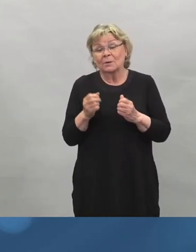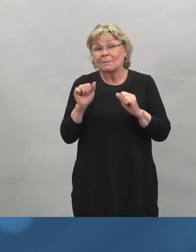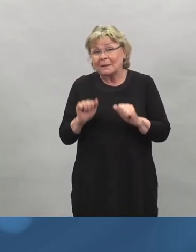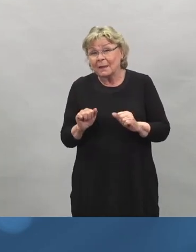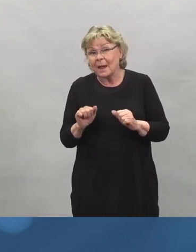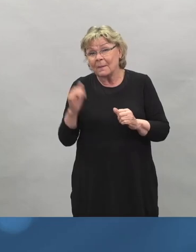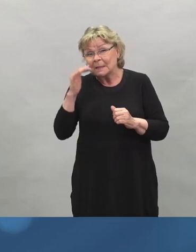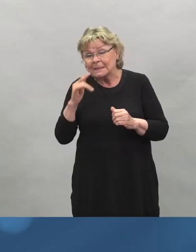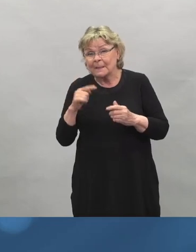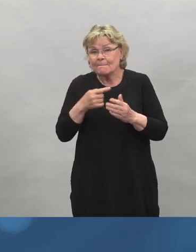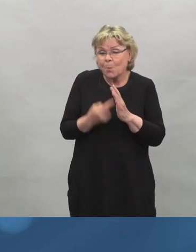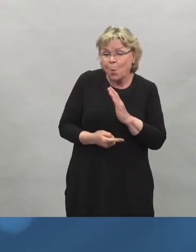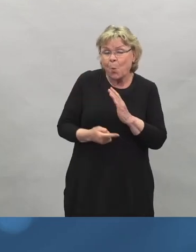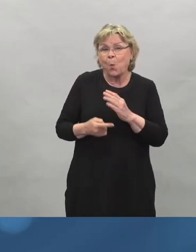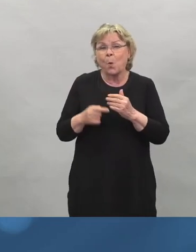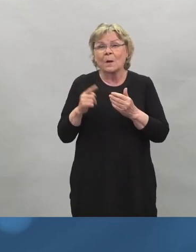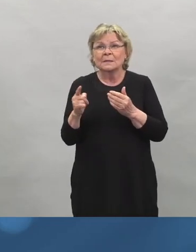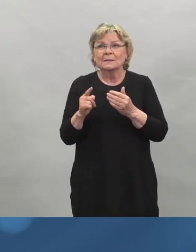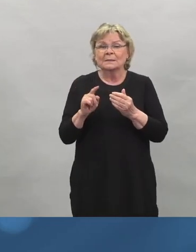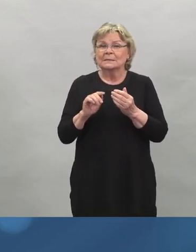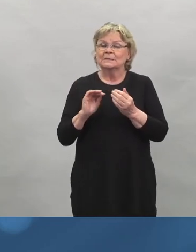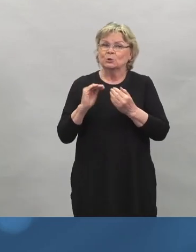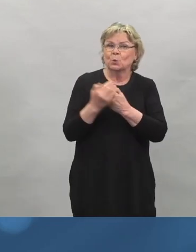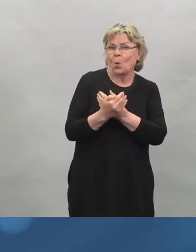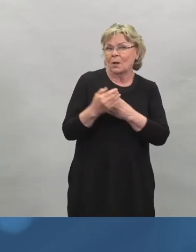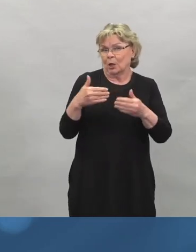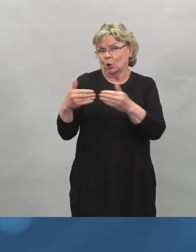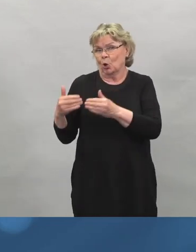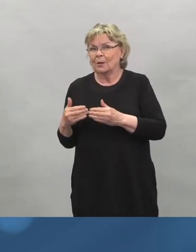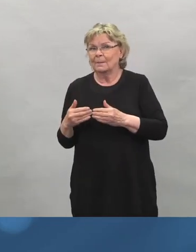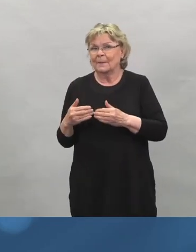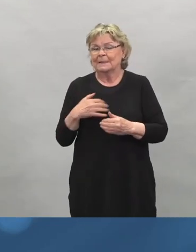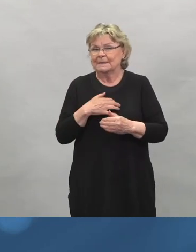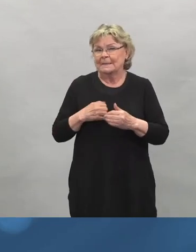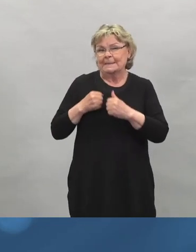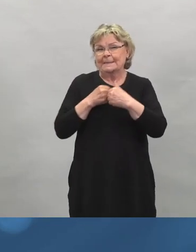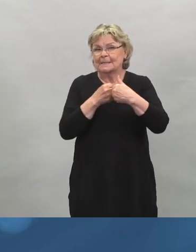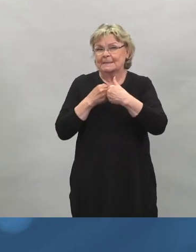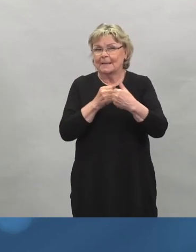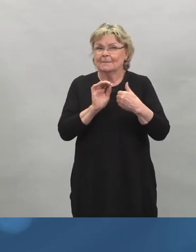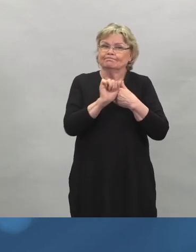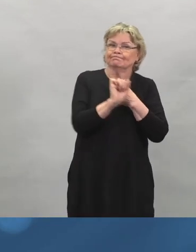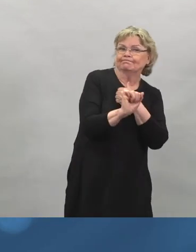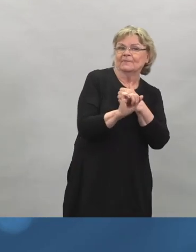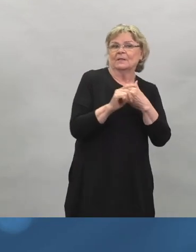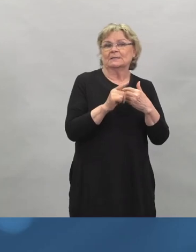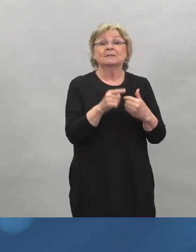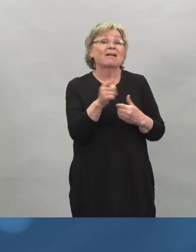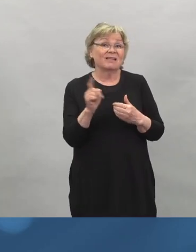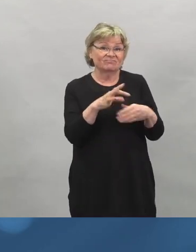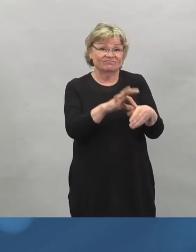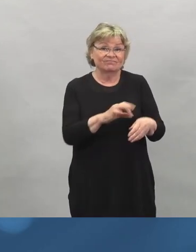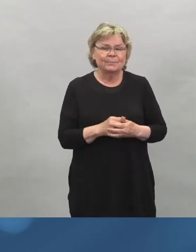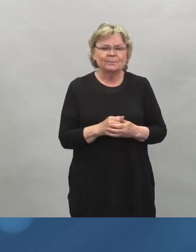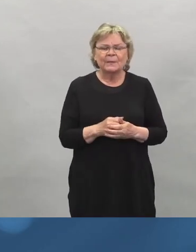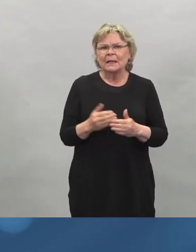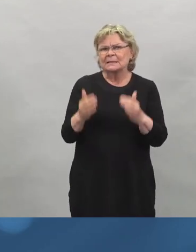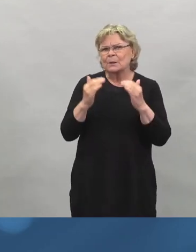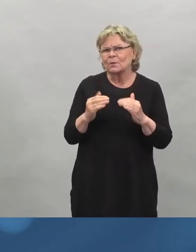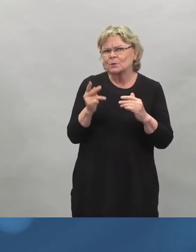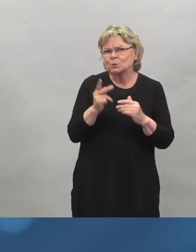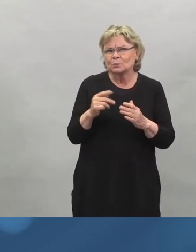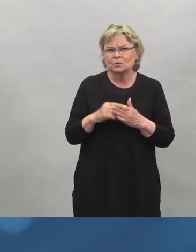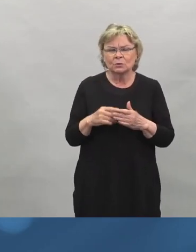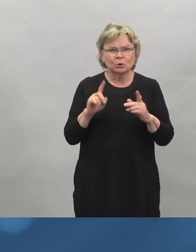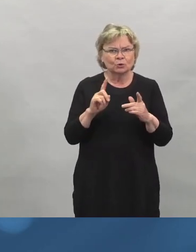joilla sitten taistellaan tautia vastaan enää. Hyvä, kiitoksia. Entä mitä jos toinen rokoteannos